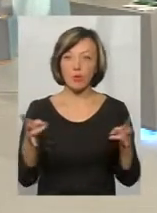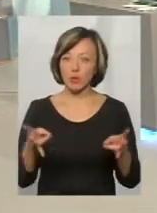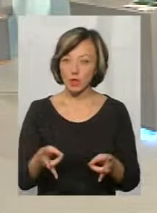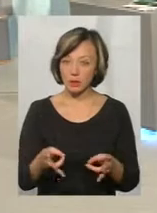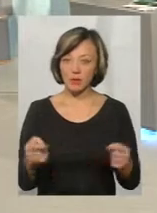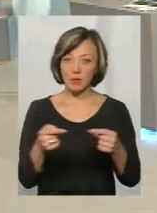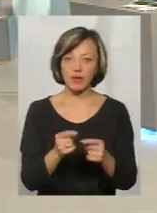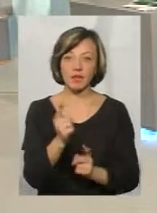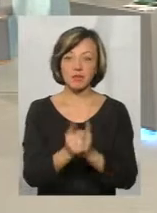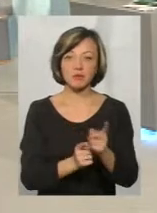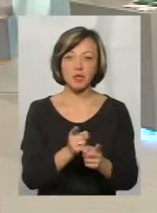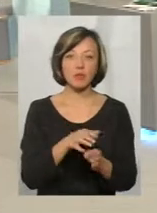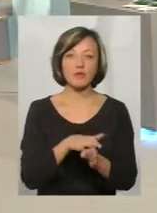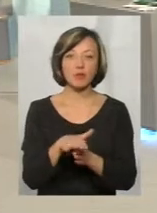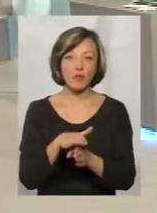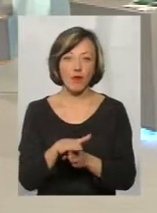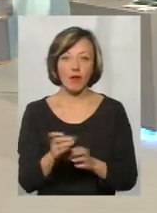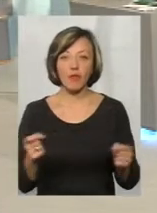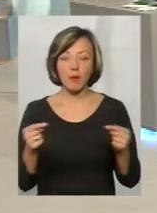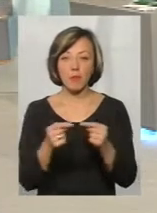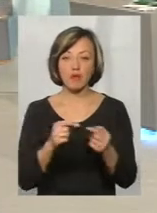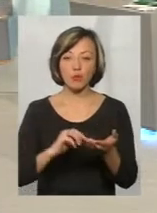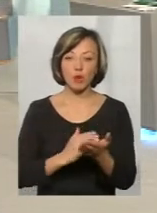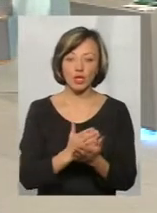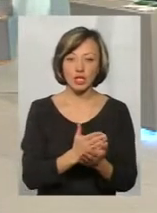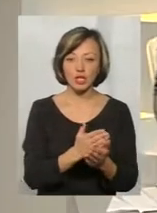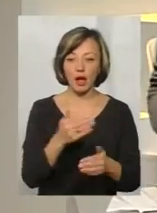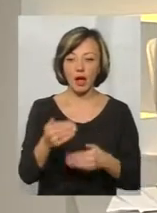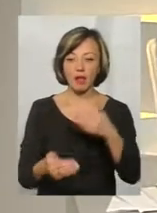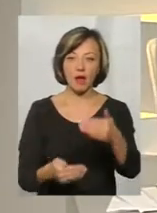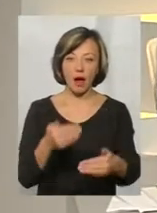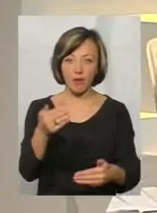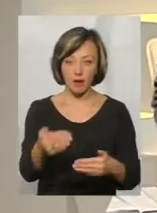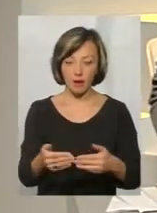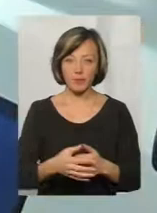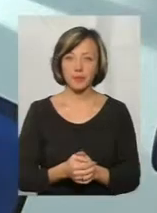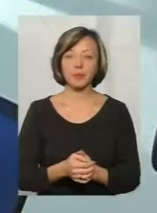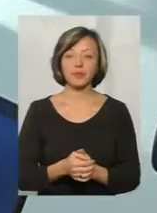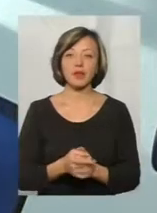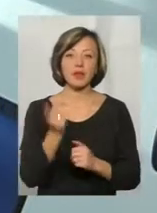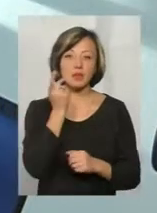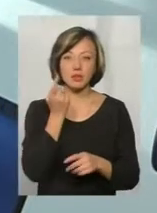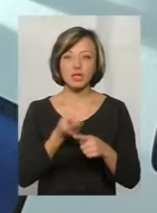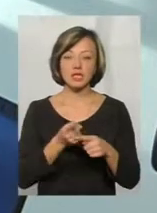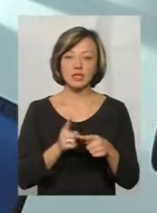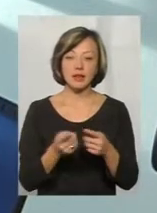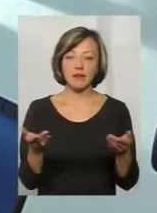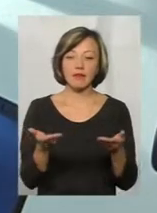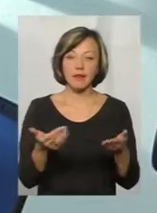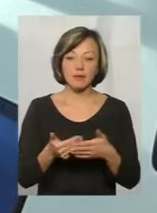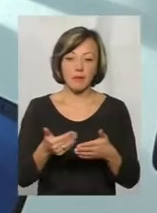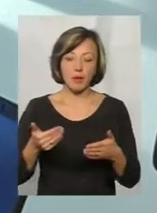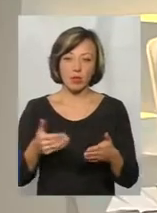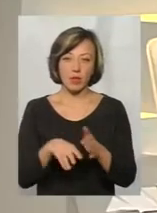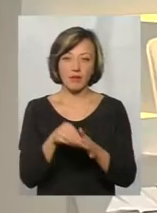Певні зміни відбуваються на певних політичних етапах, як ви зазначили, зазвичай це десь напередодні